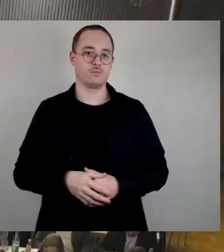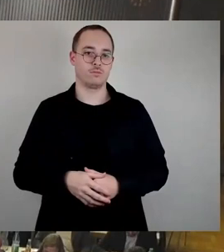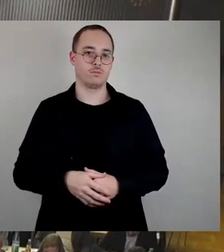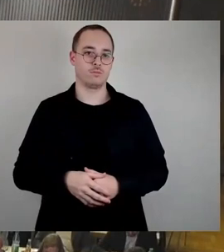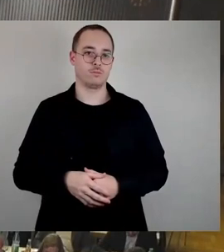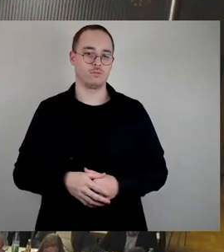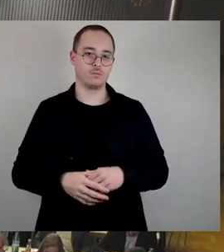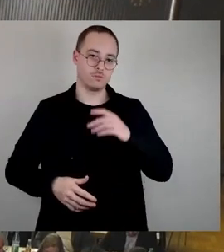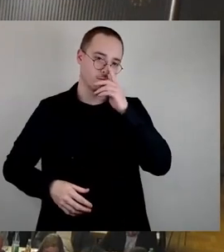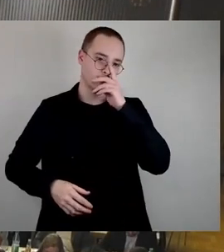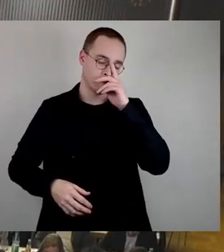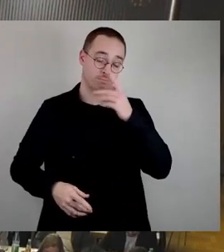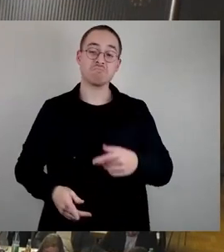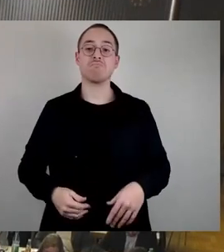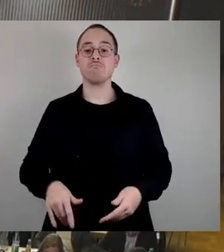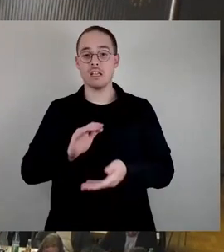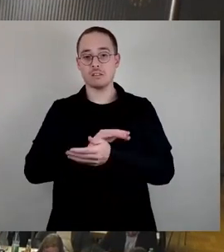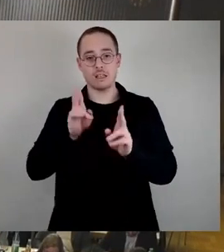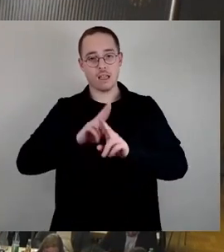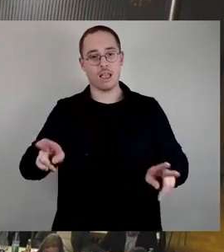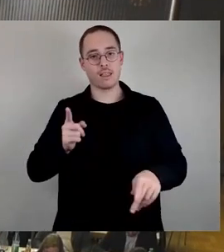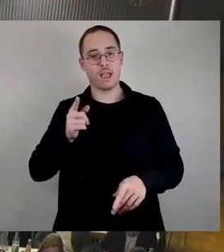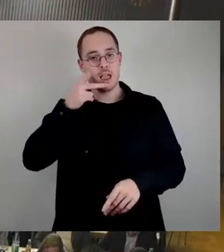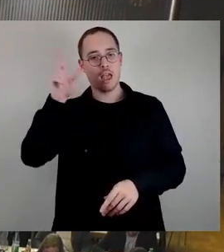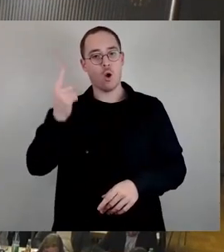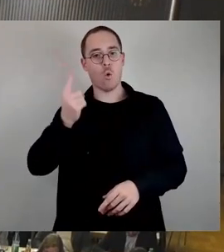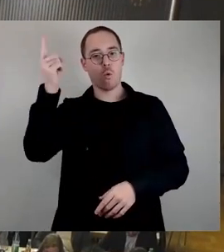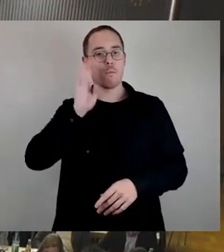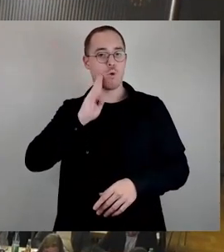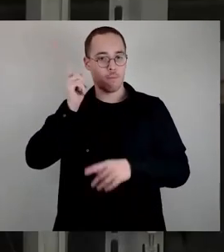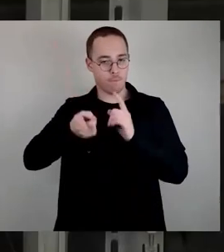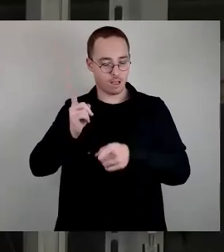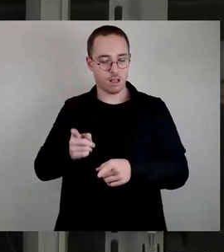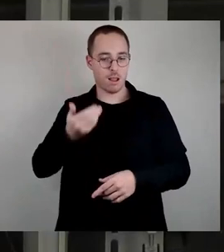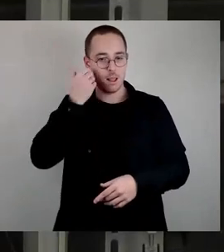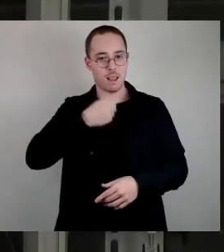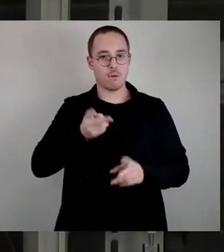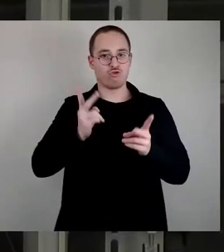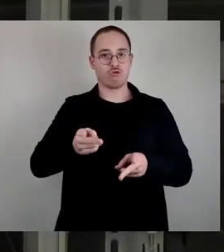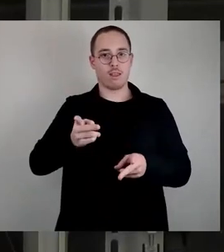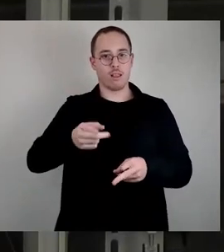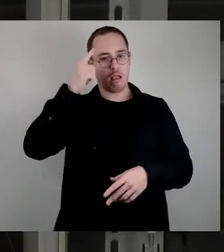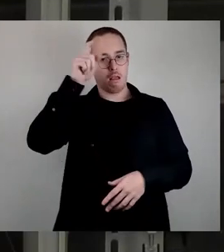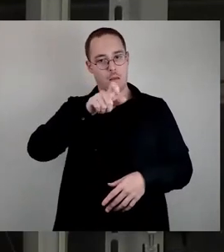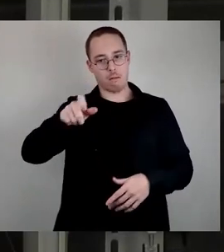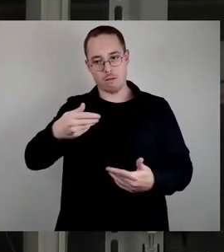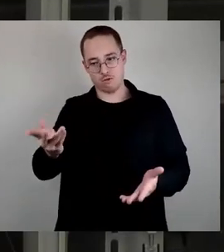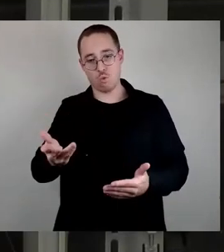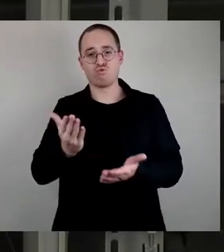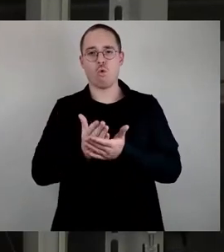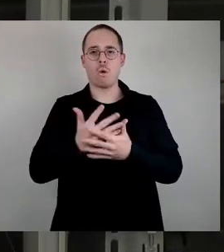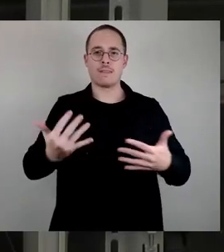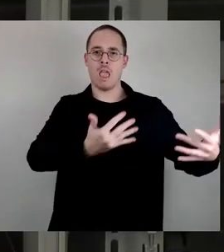Sehr geehrter Herr Oberbürgermeister, liebe Stadträte und Stadträtin, seit zehn Jahren beschäftigen sich die